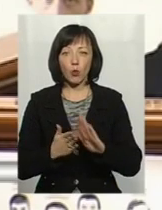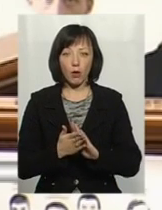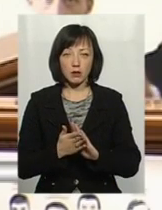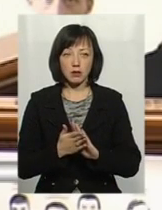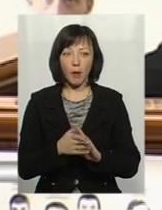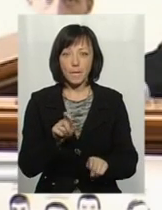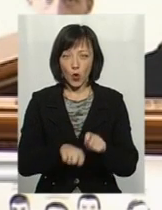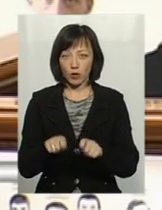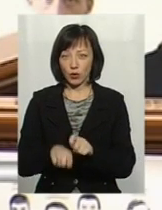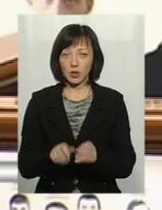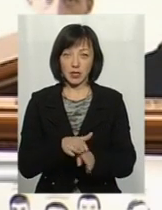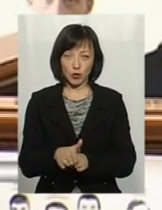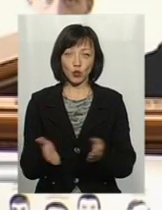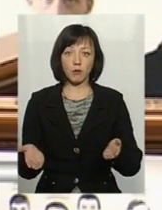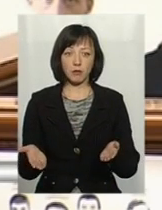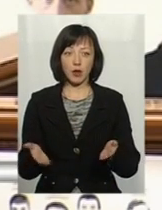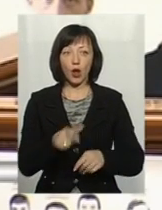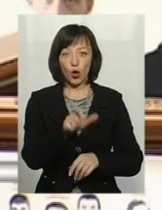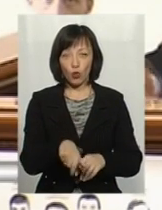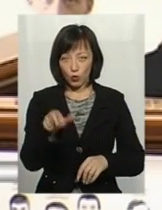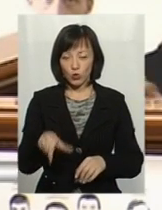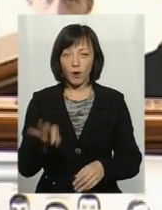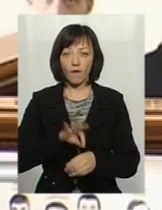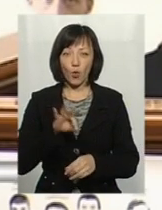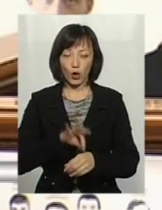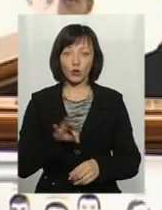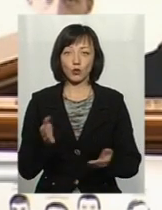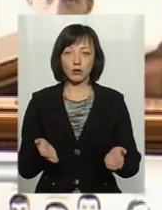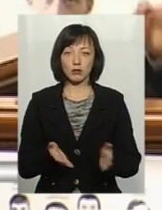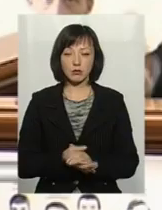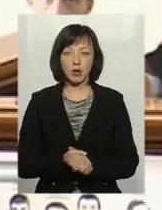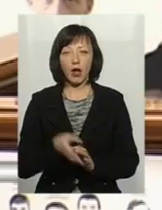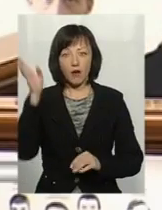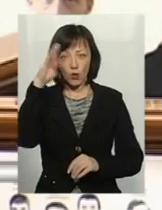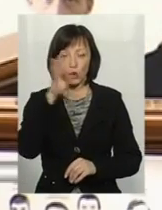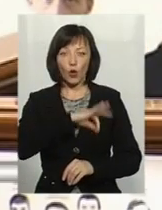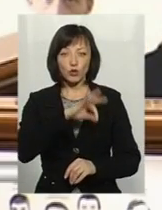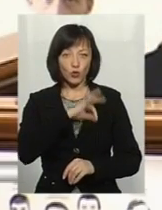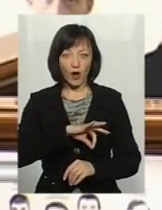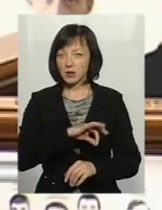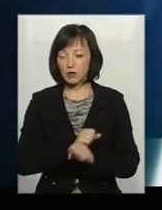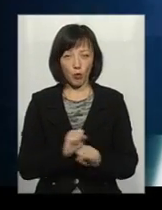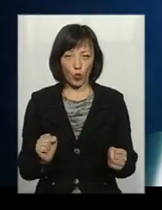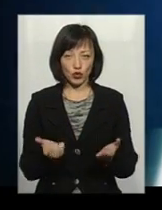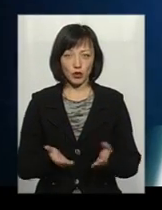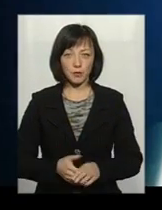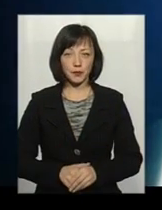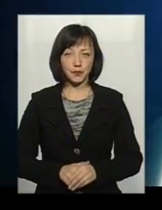Моніторинг здійснює. Люди хворіють. Водою користуватися не можна.